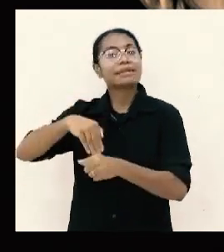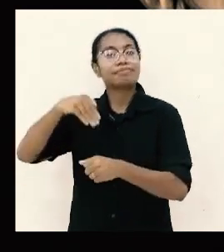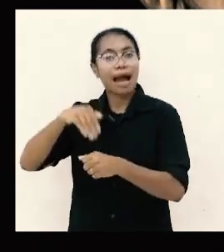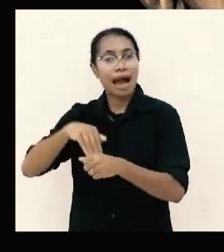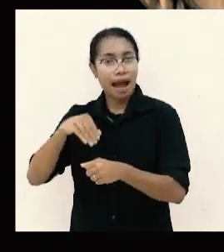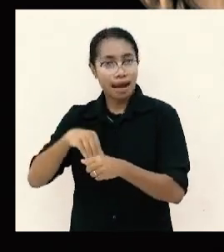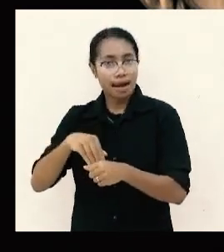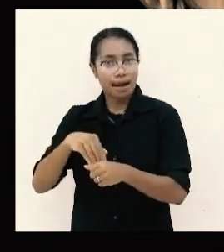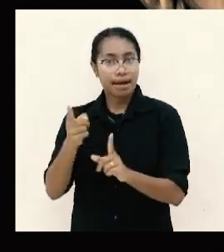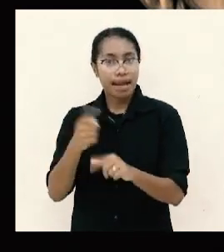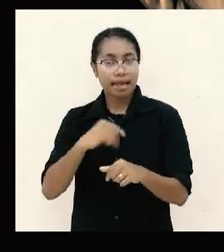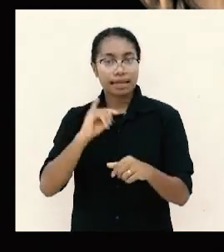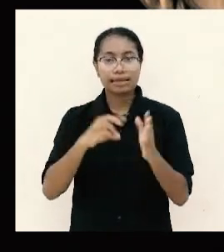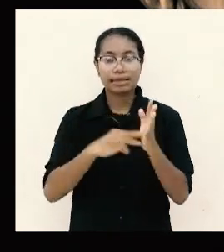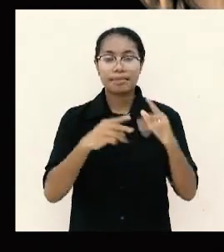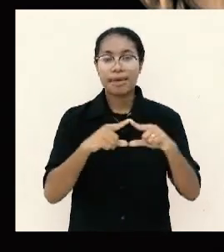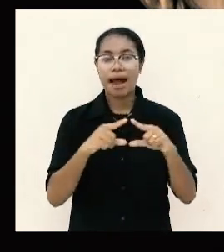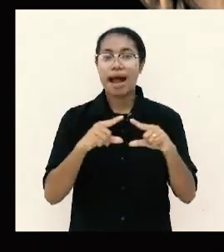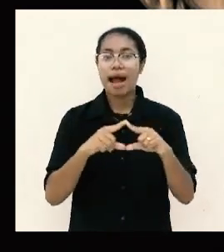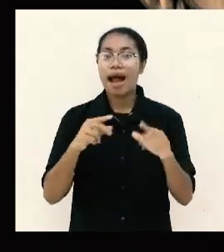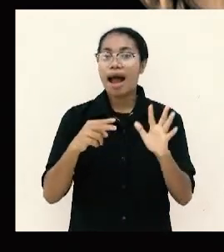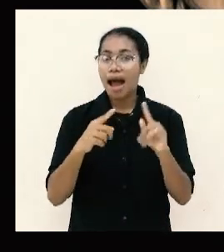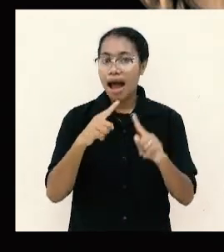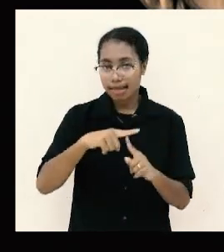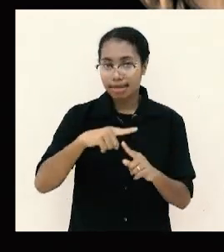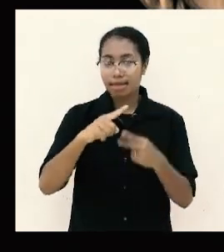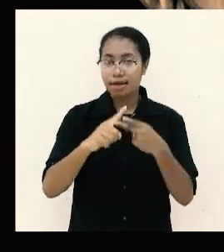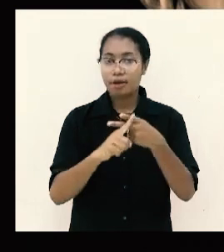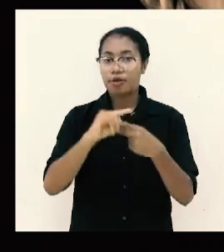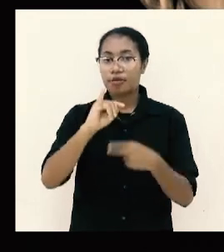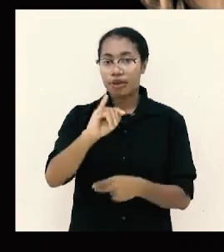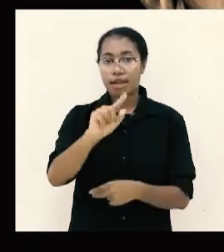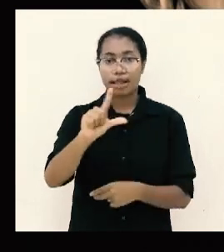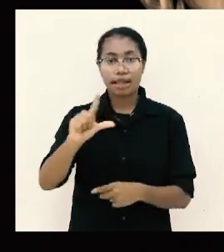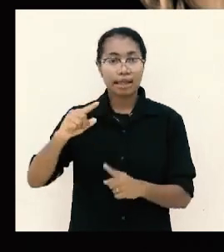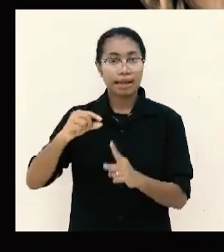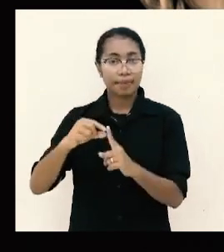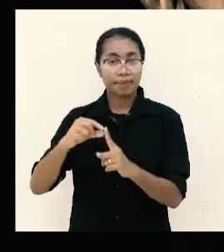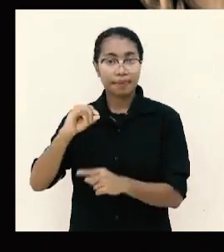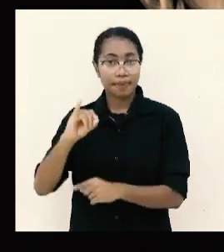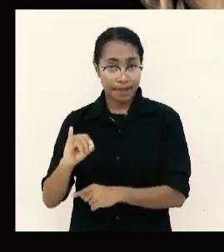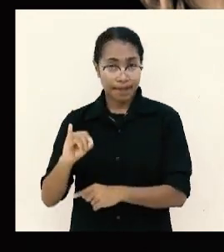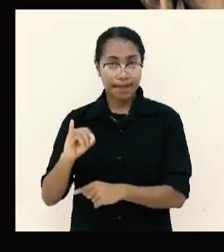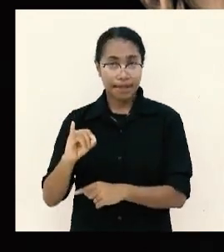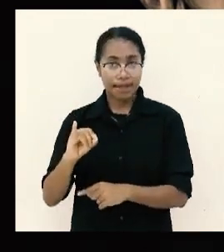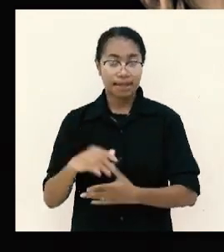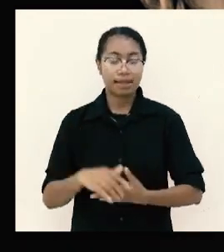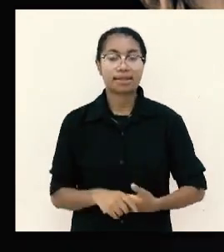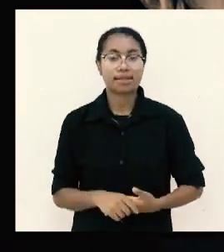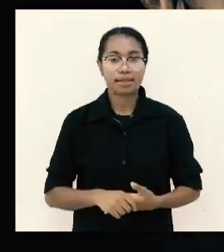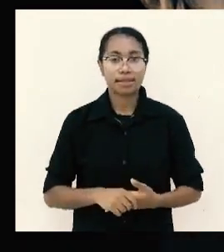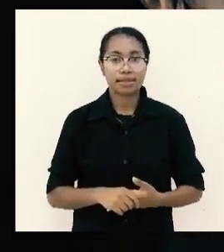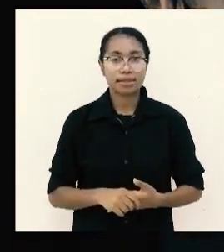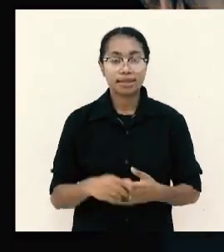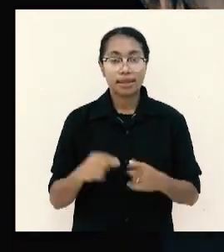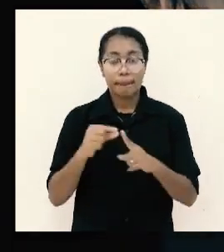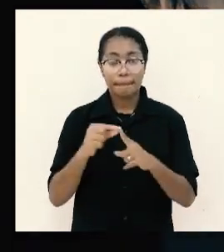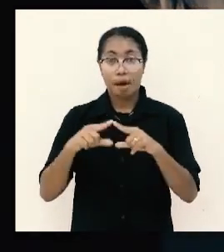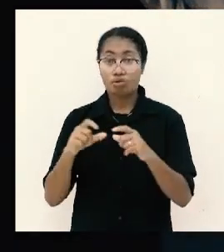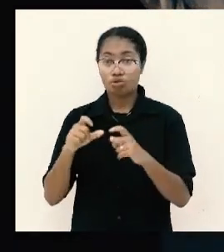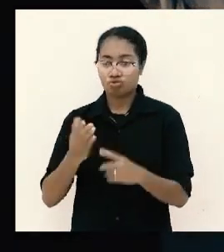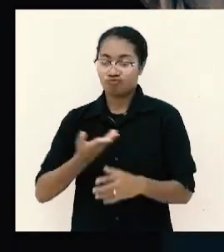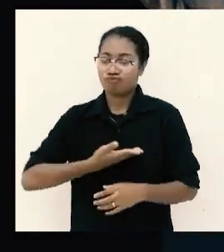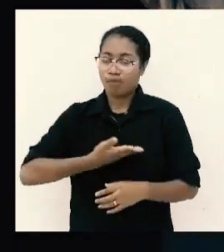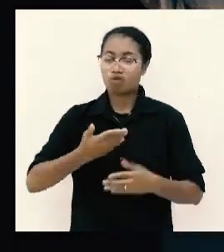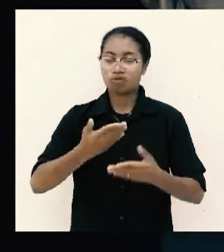Filipi jemaat Filipi memberi kepada Paulus Paulus bersedia menerima